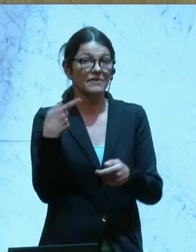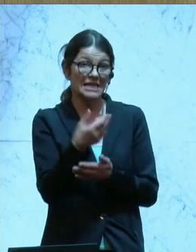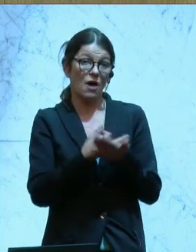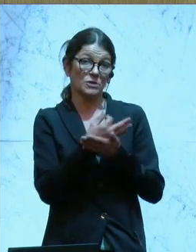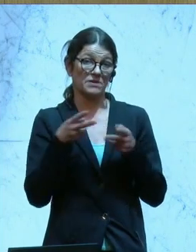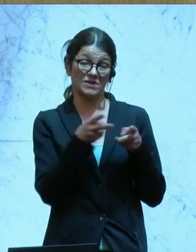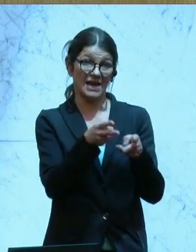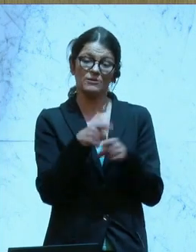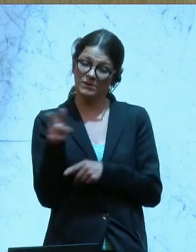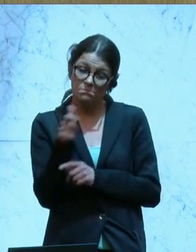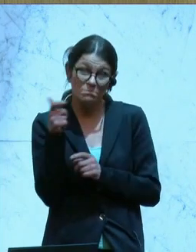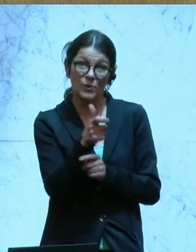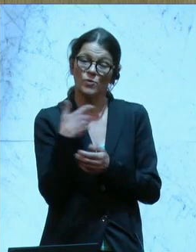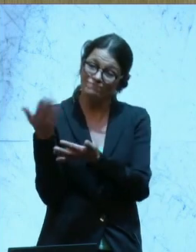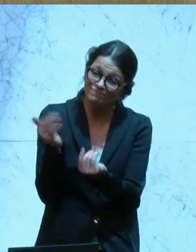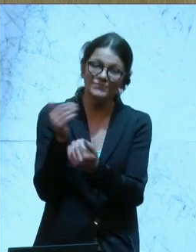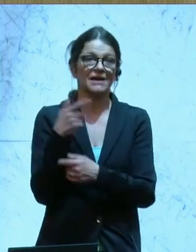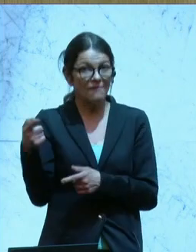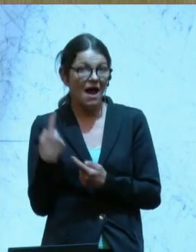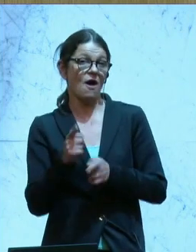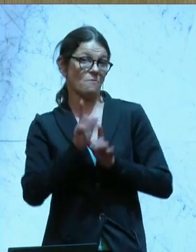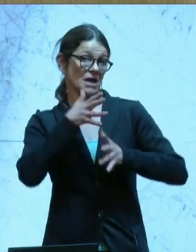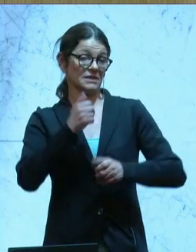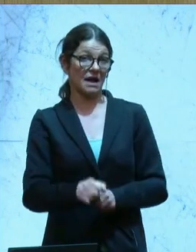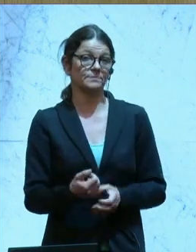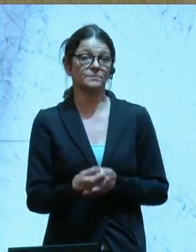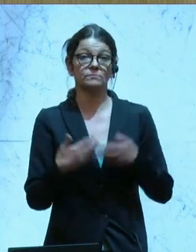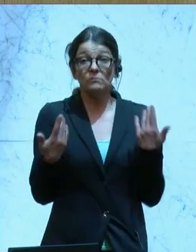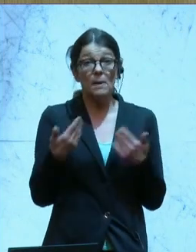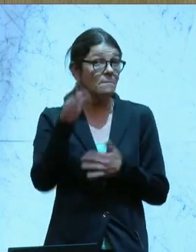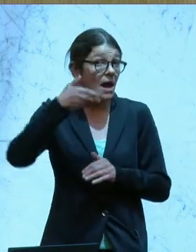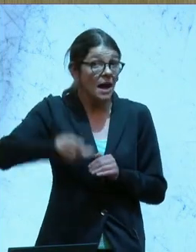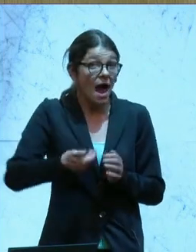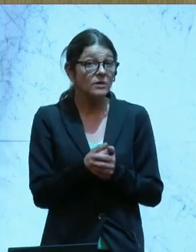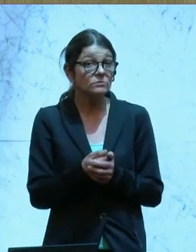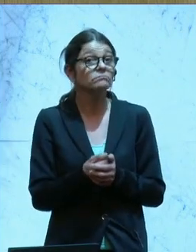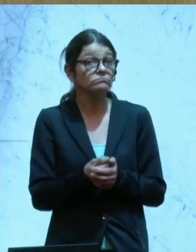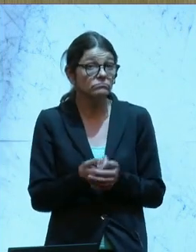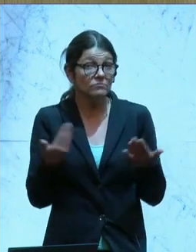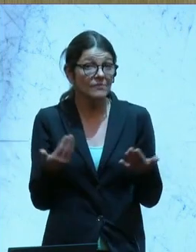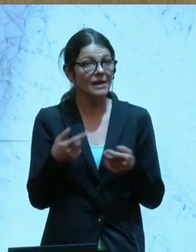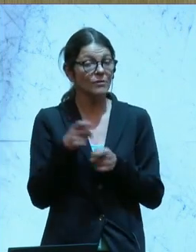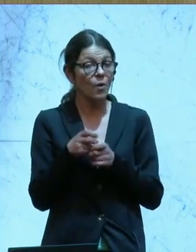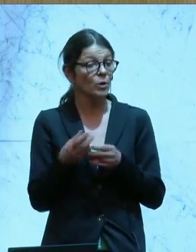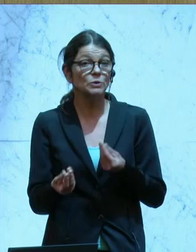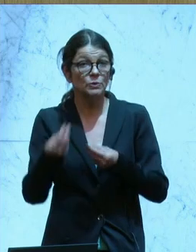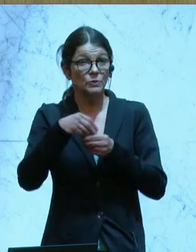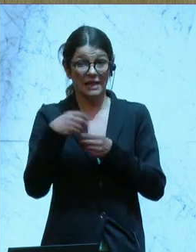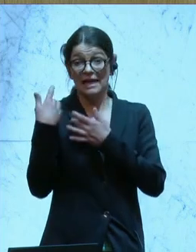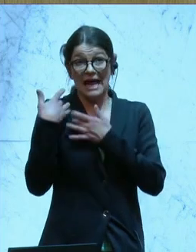Berufszweig Pflege zu begeistern. So gibt es mehr Gehalt, als es auch eine zusätzliche